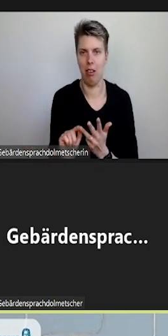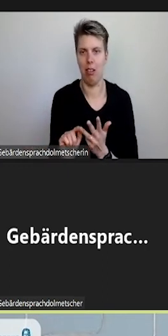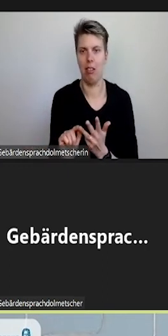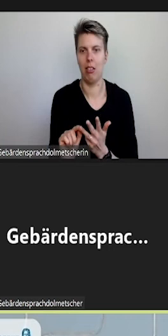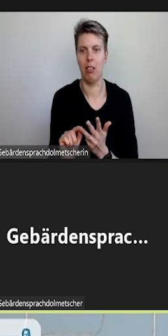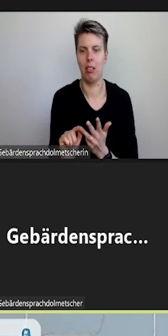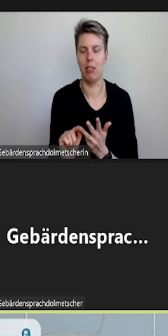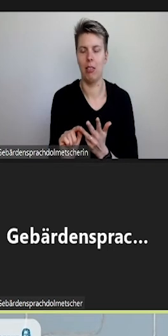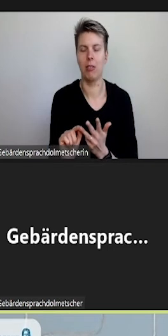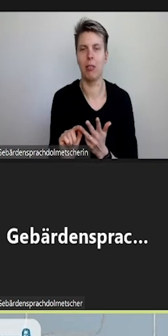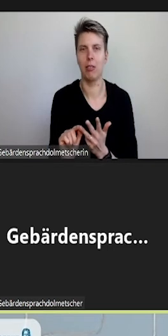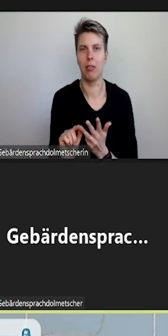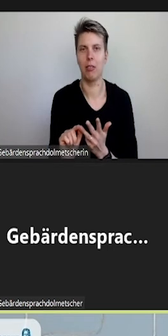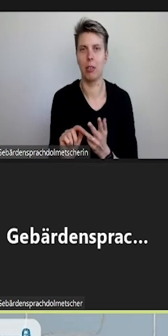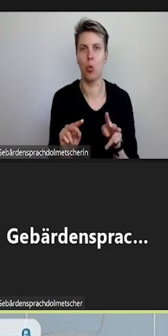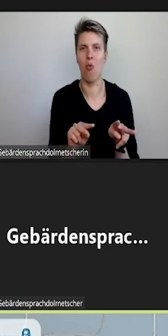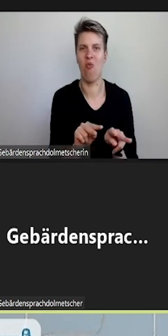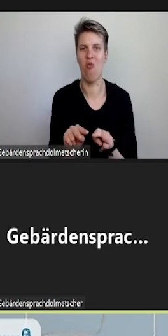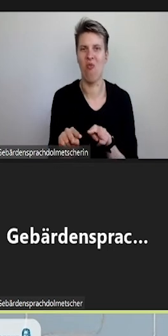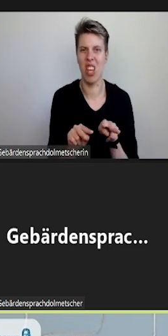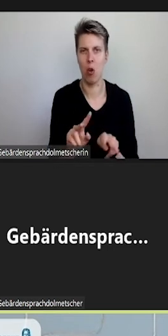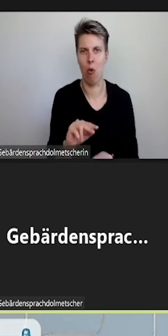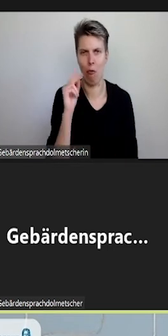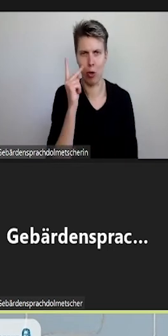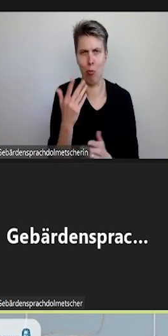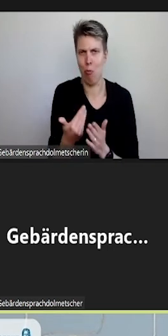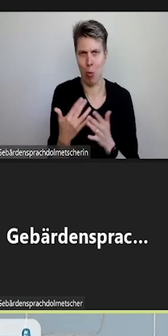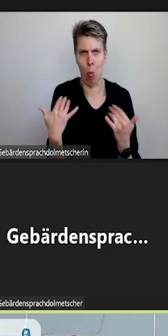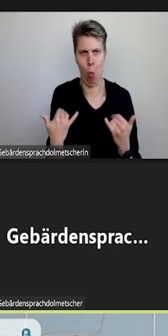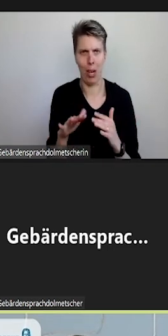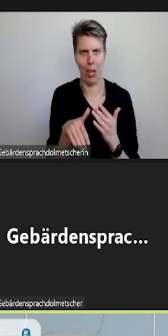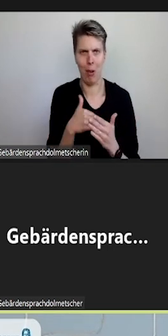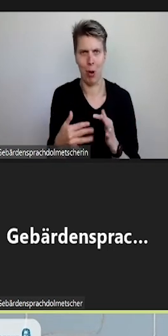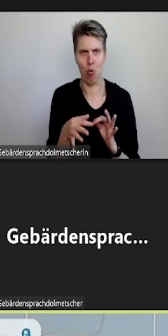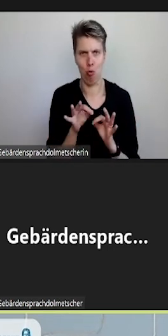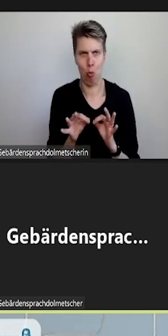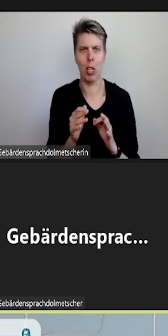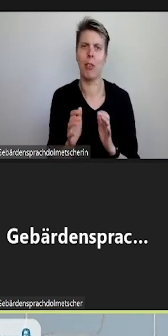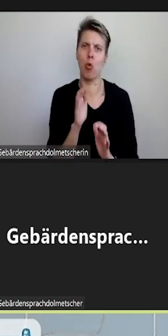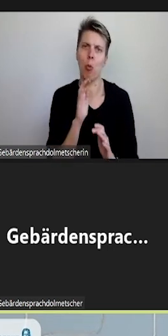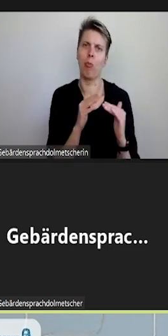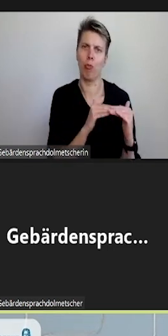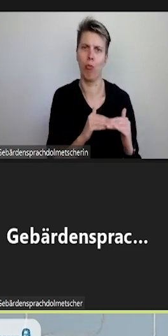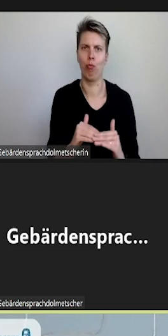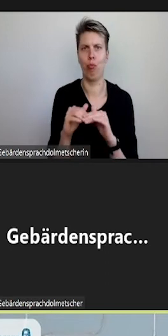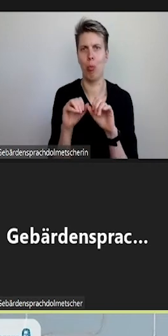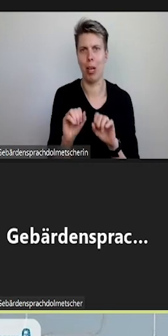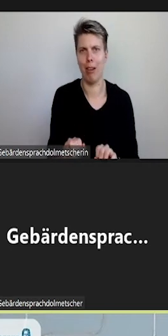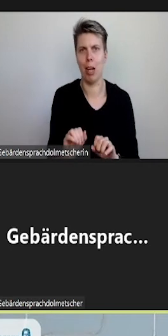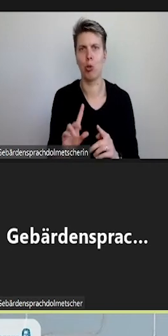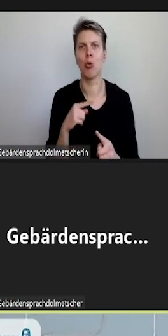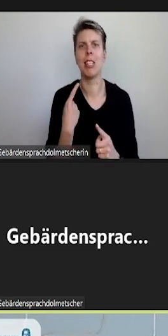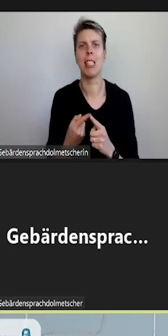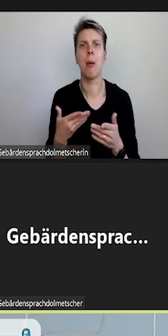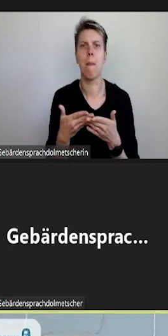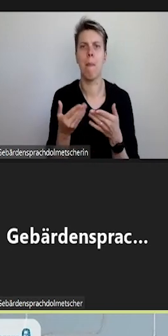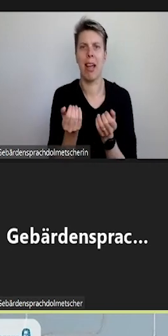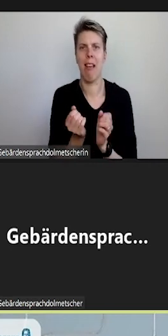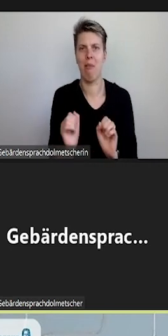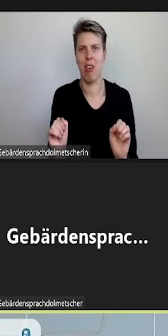Video, so wie wir es auch heute sehen, ebenfalls unterstützt und zur Barrierefreiheit beiträgt.